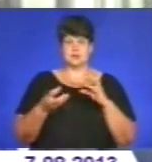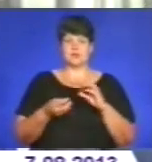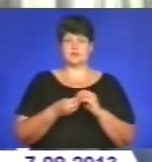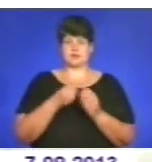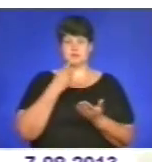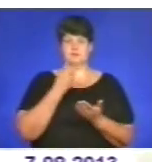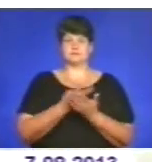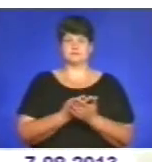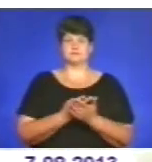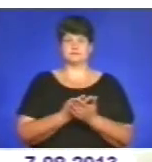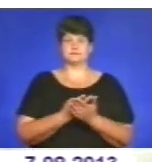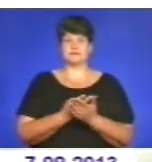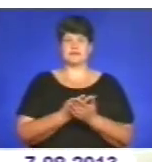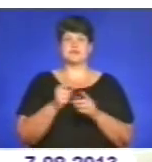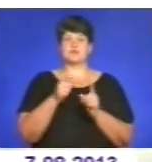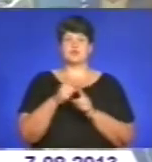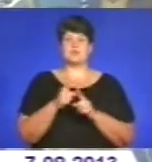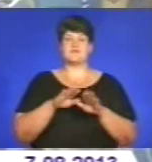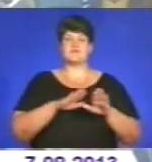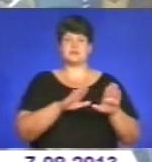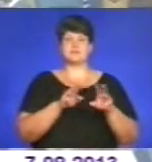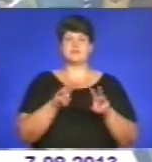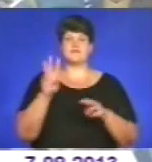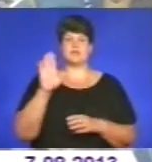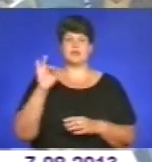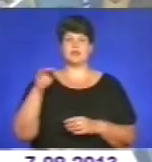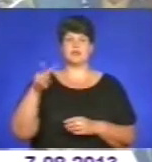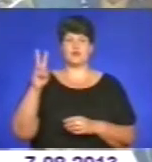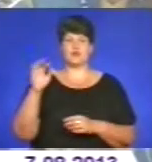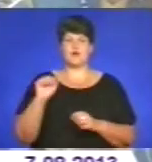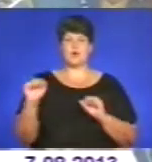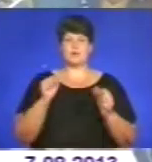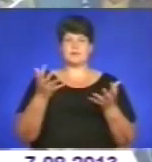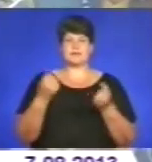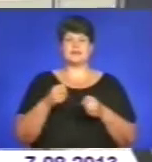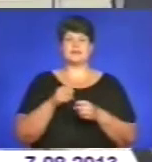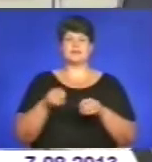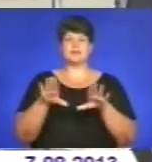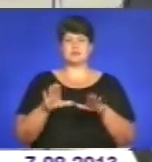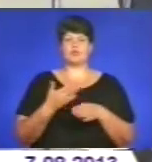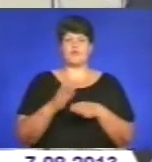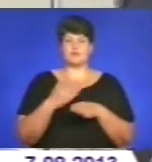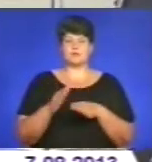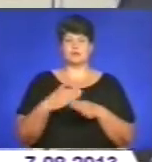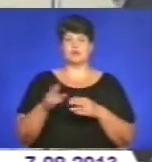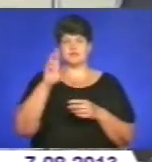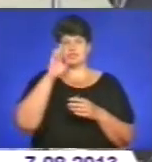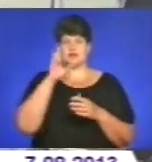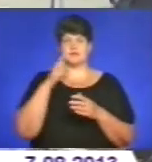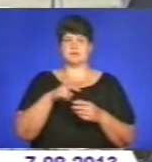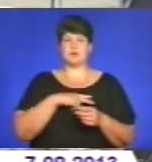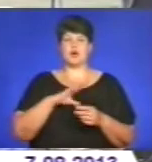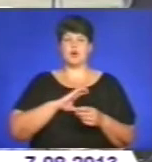За словами віце-прем'єра України Олександра Вілкула, урядом прийнято рішення про виплату державних винагород чемпіонам та